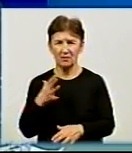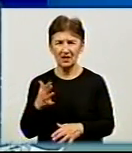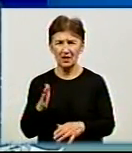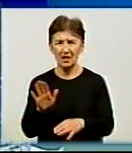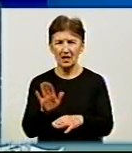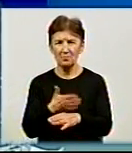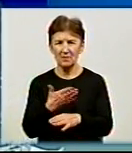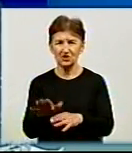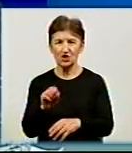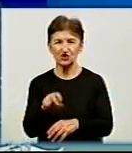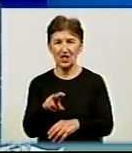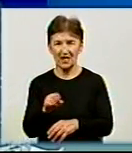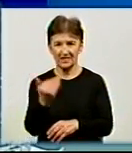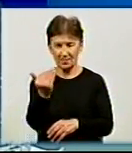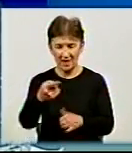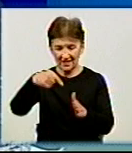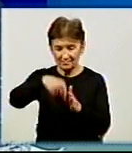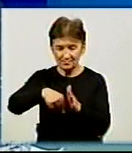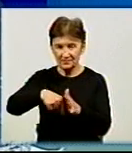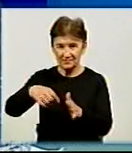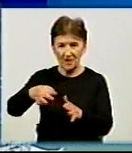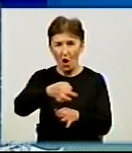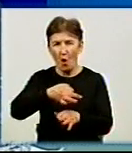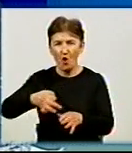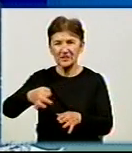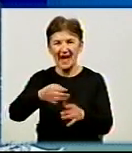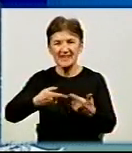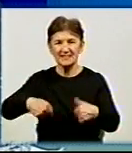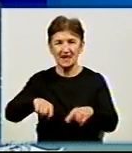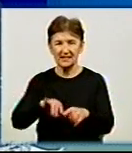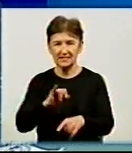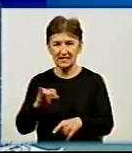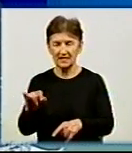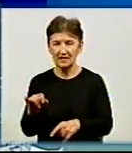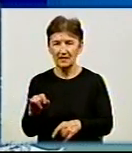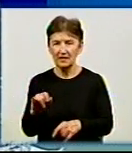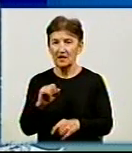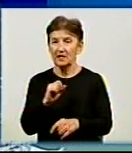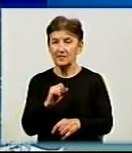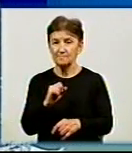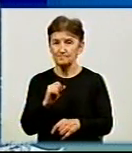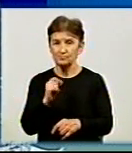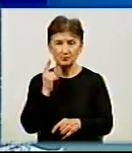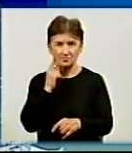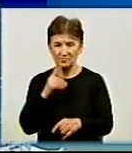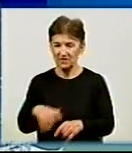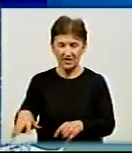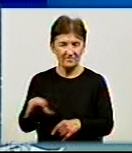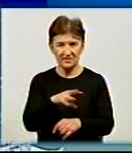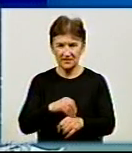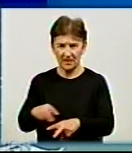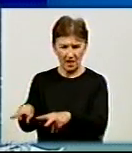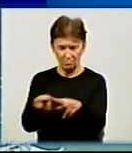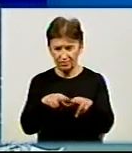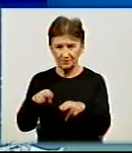членами нашої організації обласної. І ми дійшли майже всі спільної думки, що